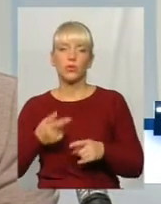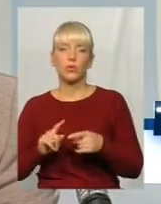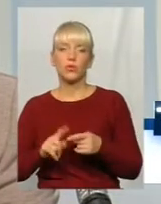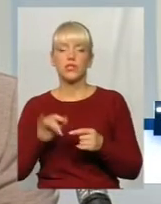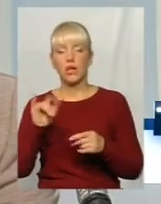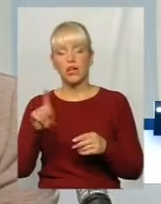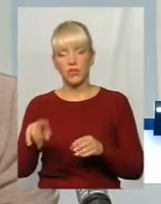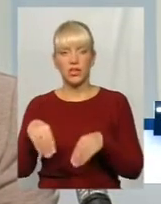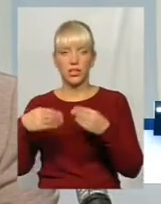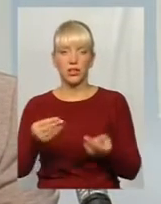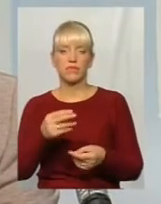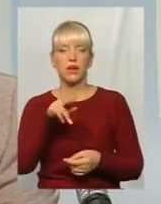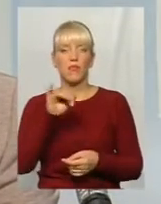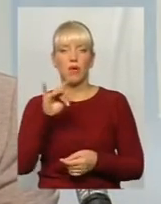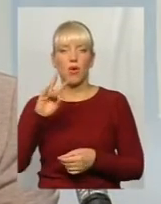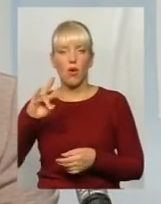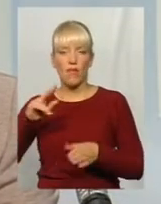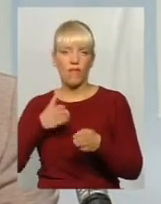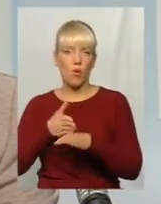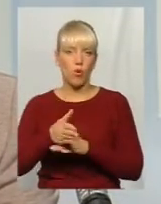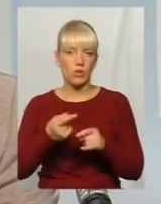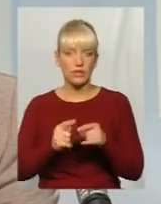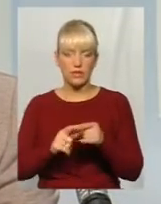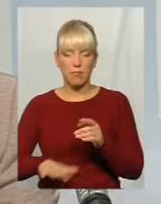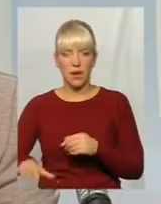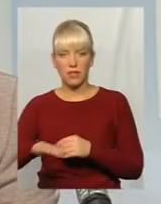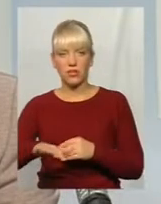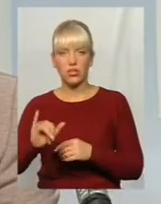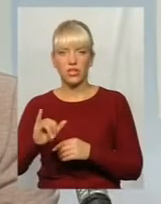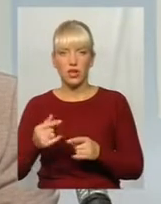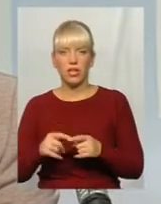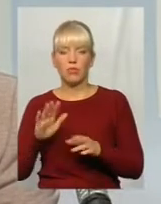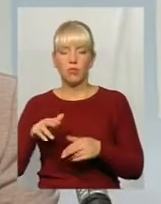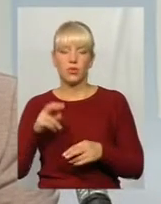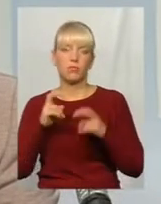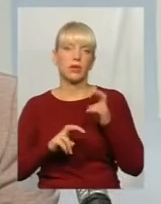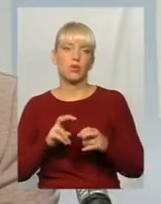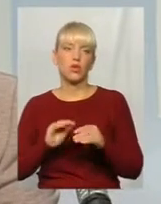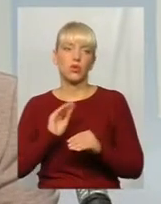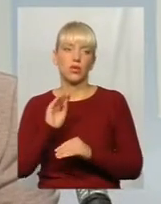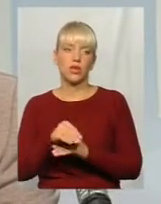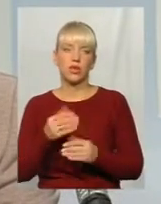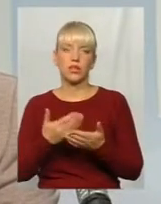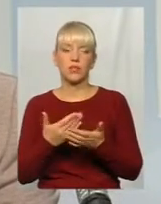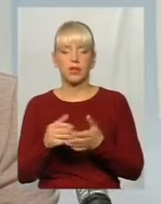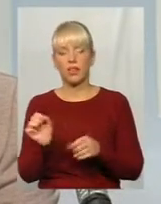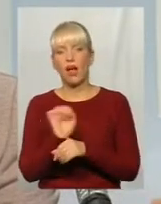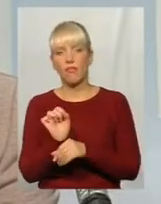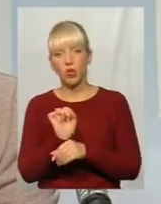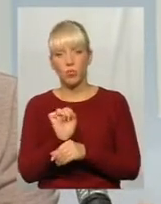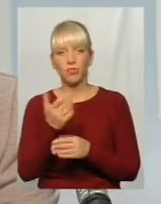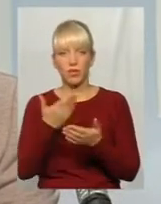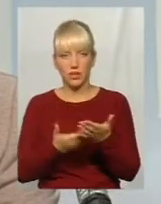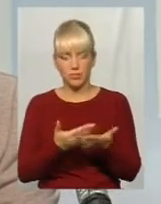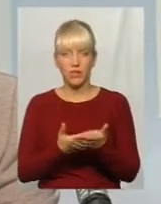входу в систему. Потім підприємство додає опис якогось лоту автомобіль, скажімо так. Він пише,